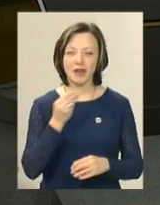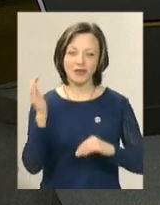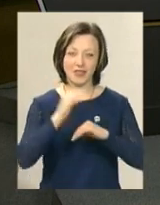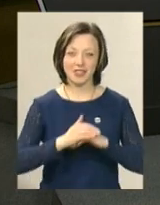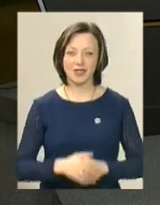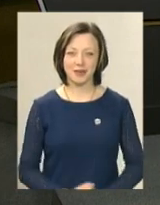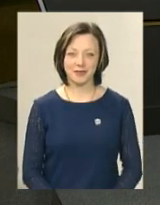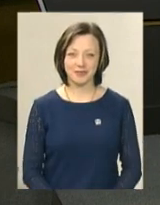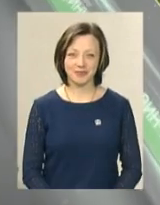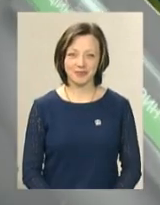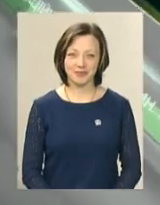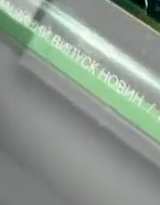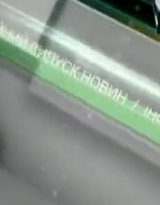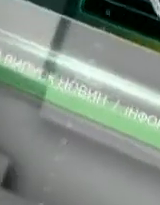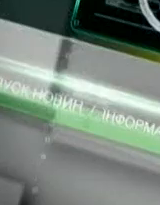вечора.